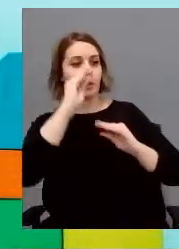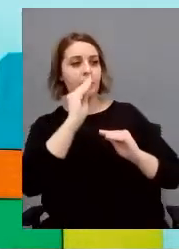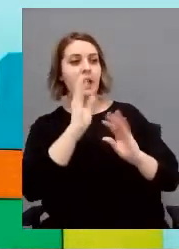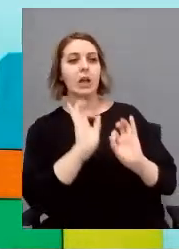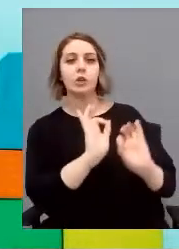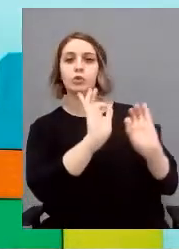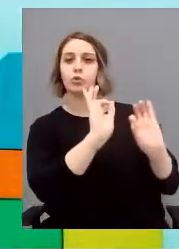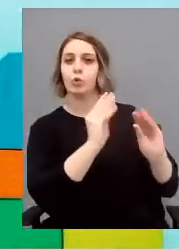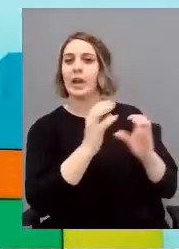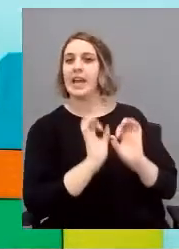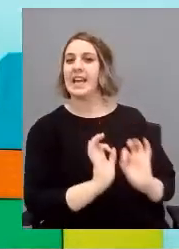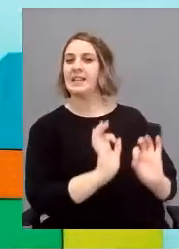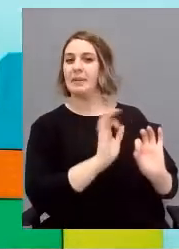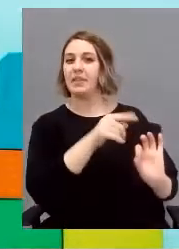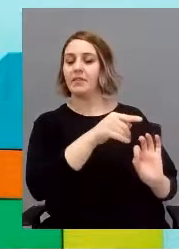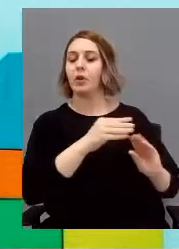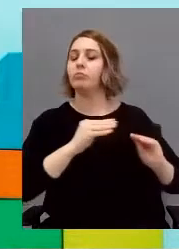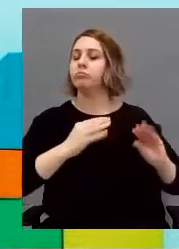Quindi